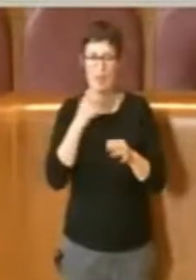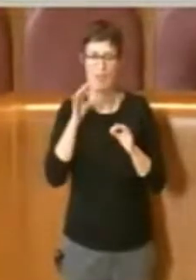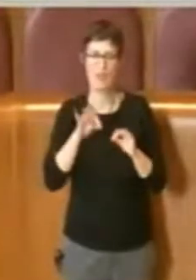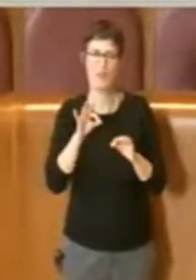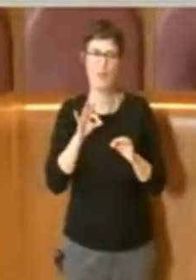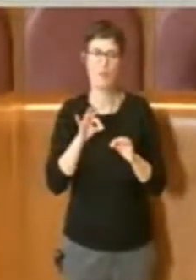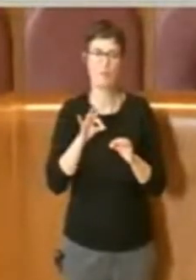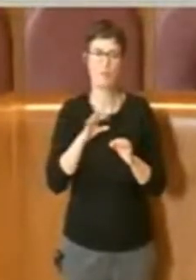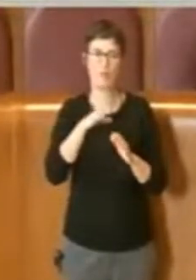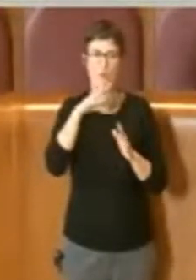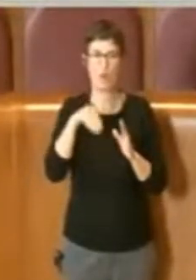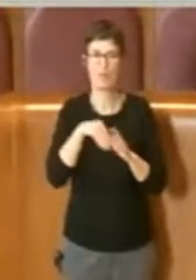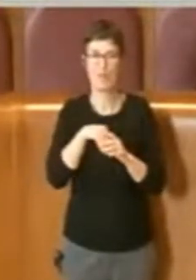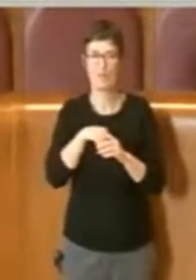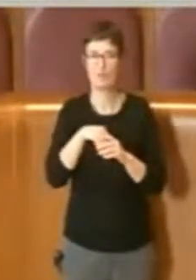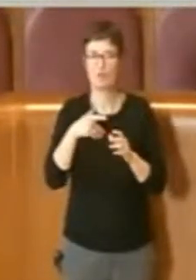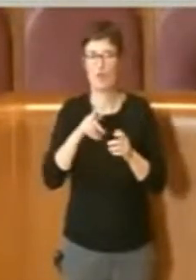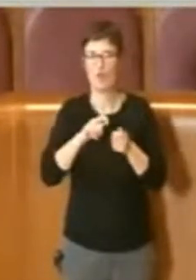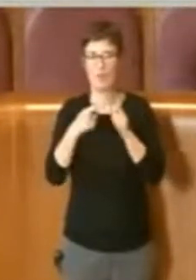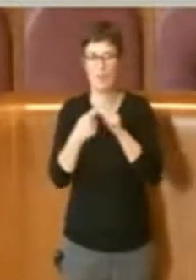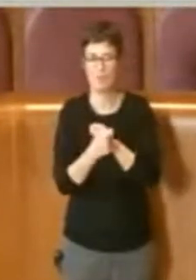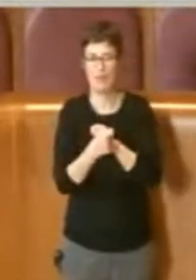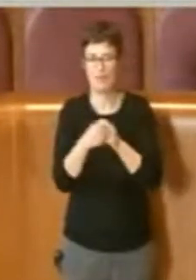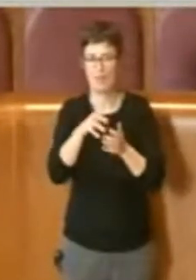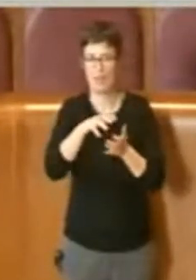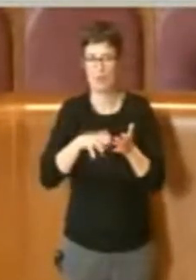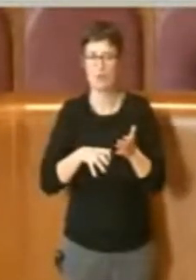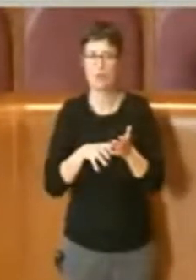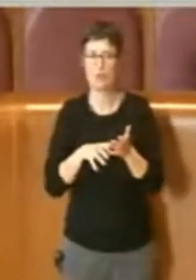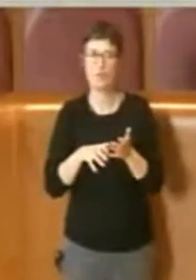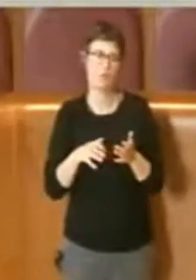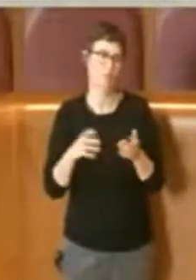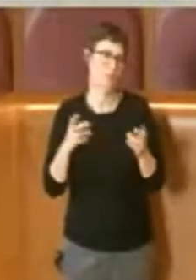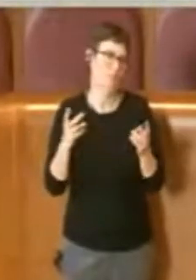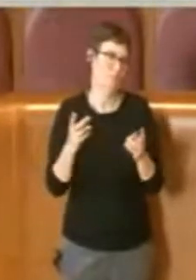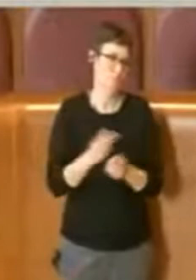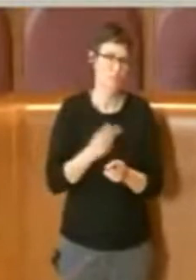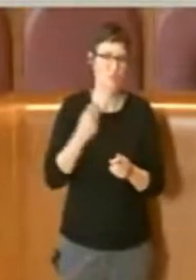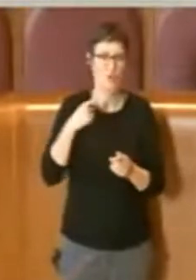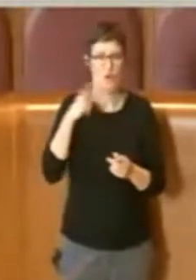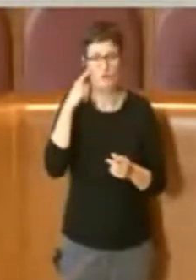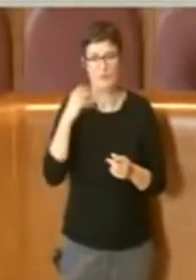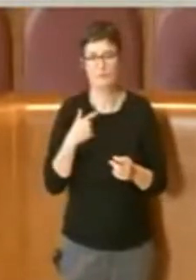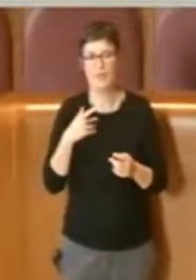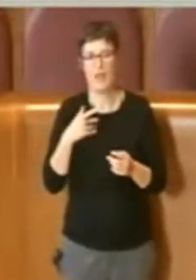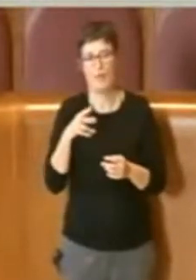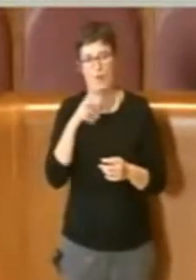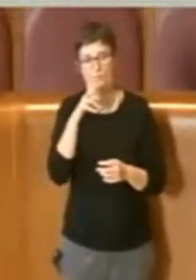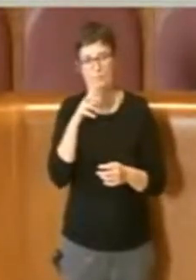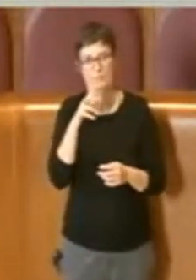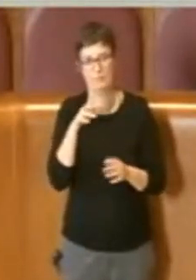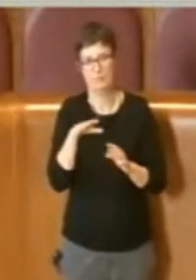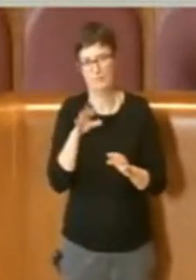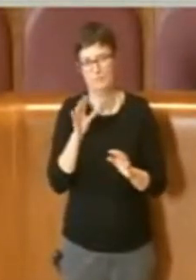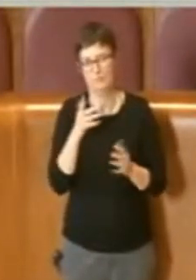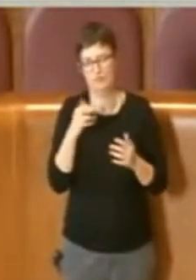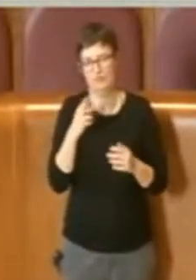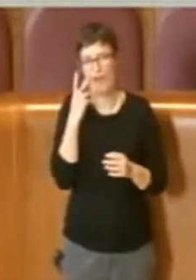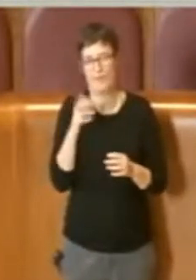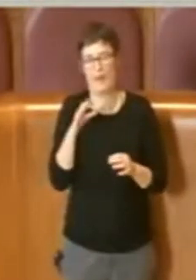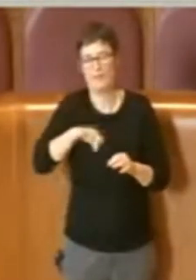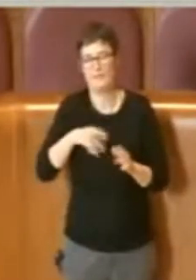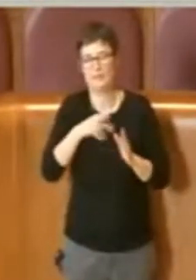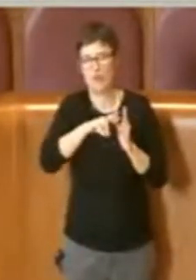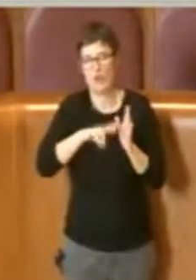'emendamento, anche se poi sappiamo che è previsto nel regolamento del 57 del 2006 quello di